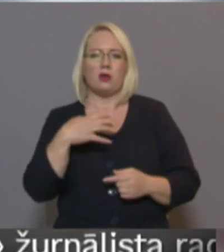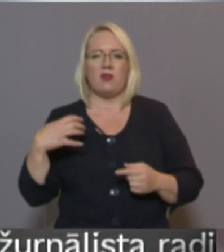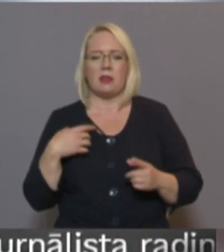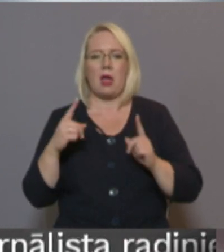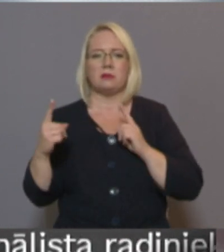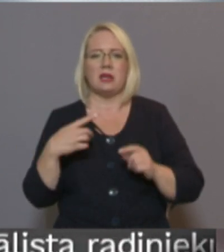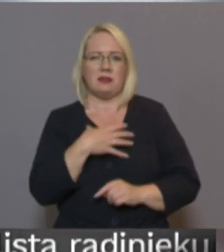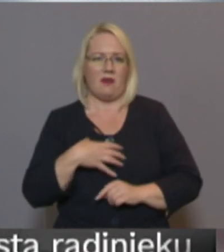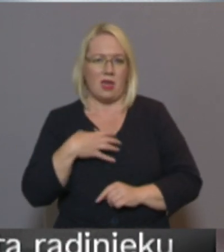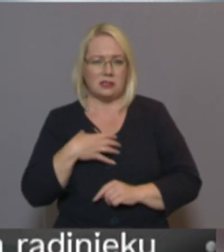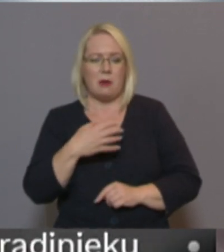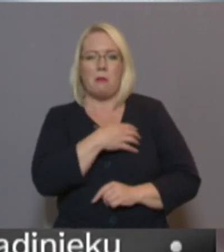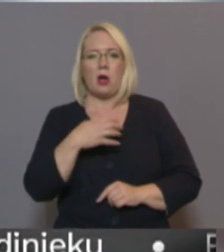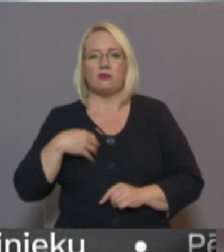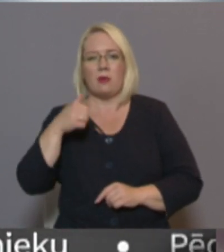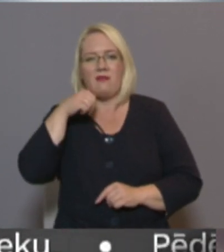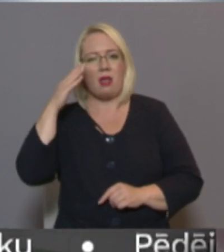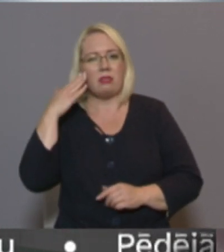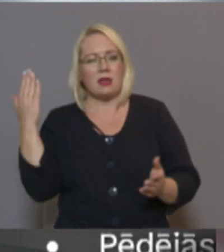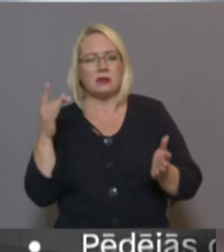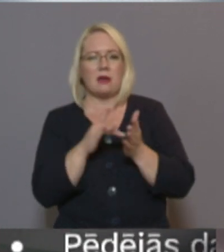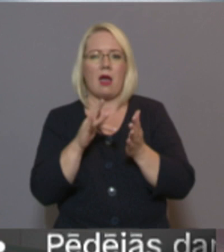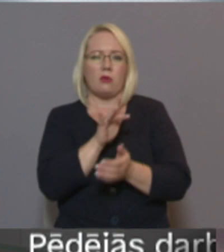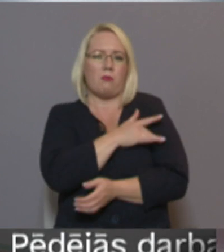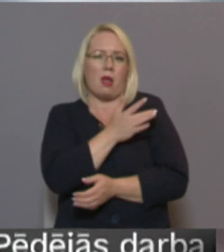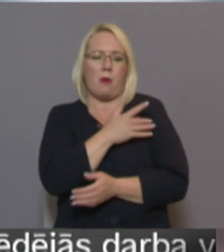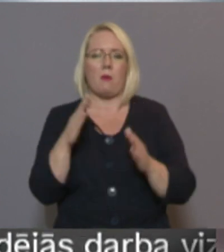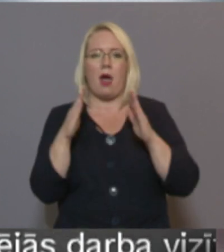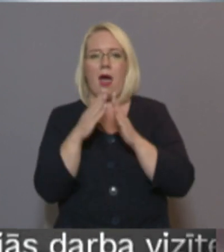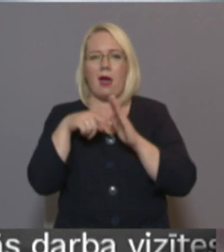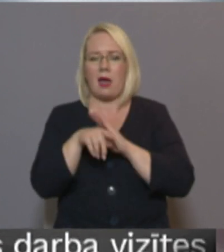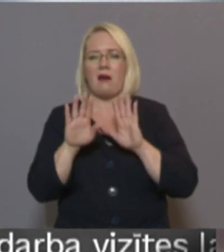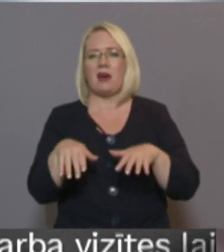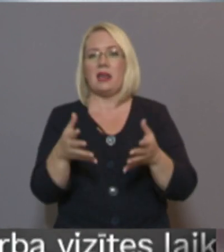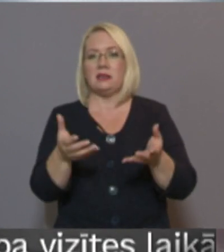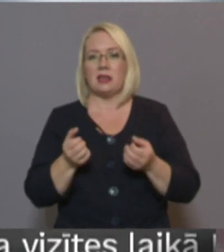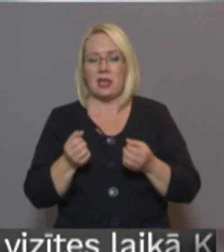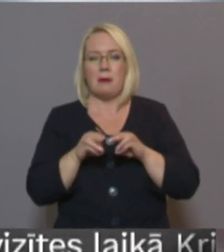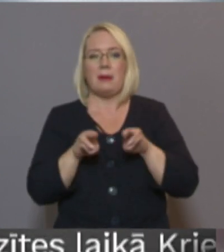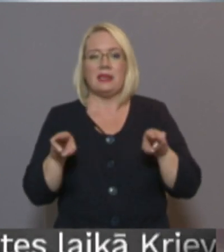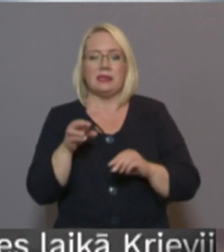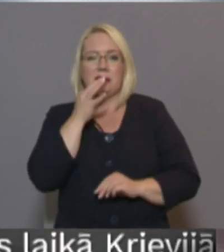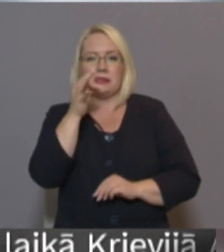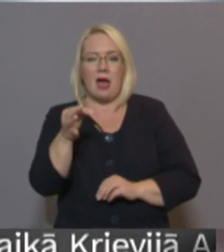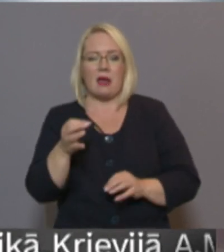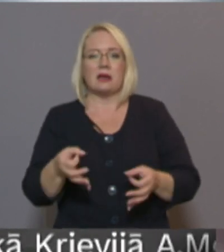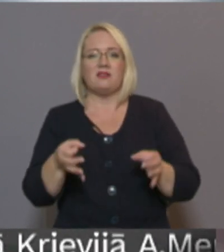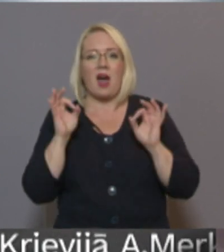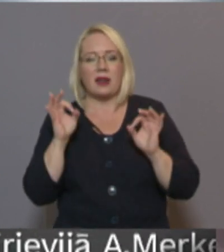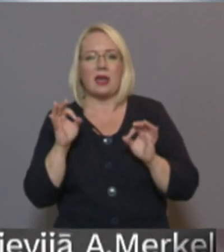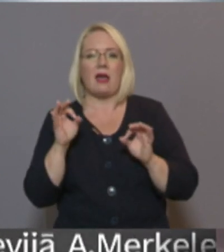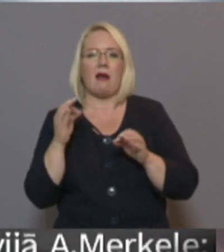Lai gan pašvaldība vēl nezina, kādus pakalpojumus ēkā varēs saņemt, ministrijā skaidro, ka noteicošās aizdevumu